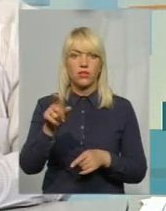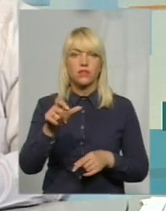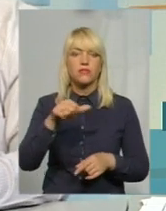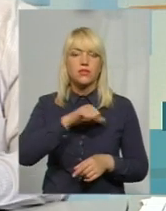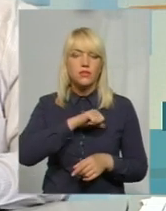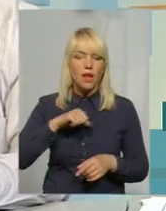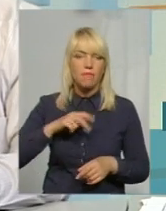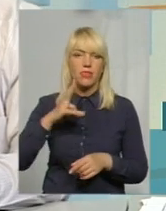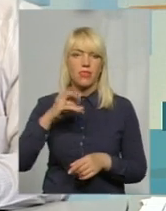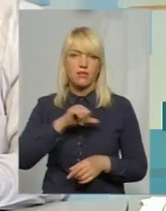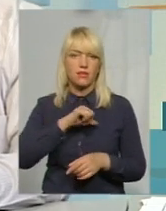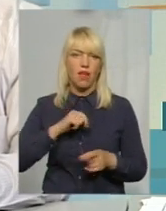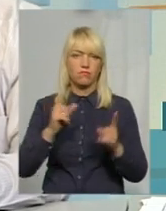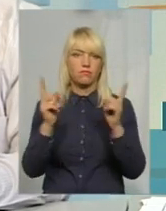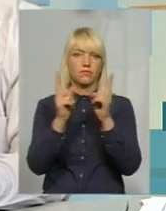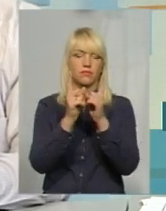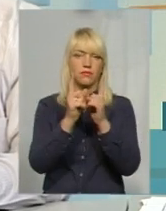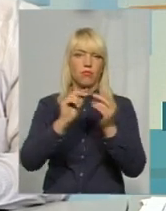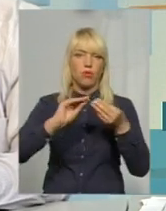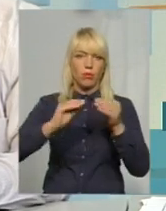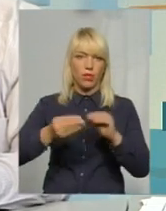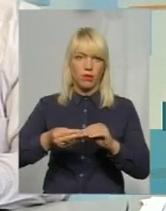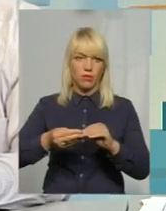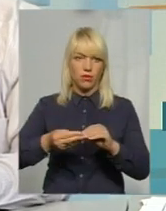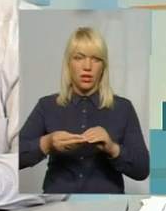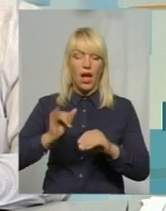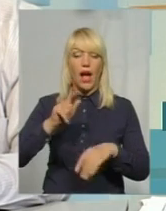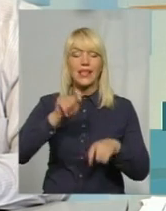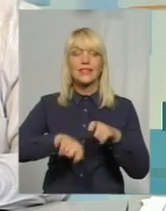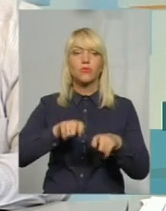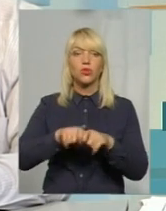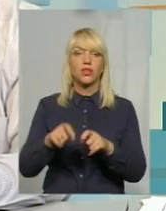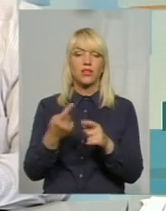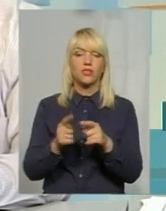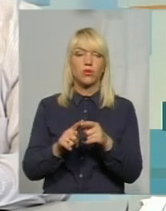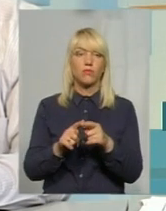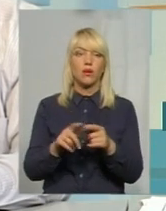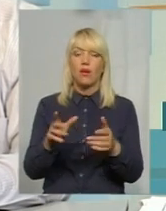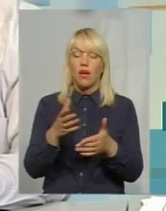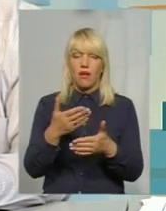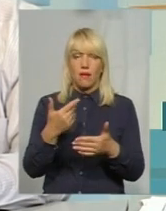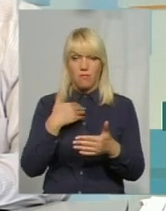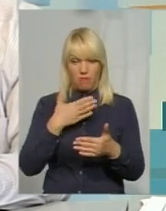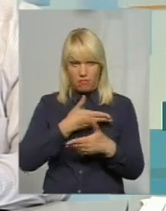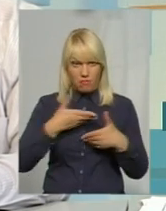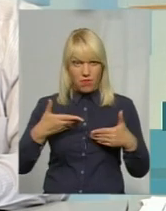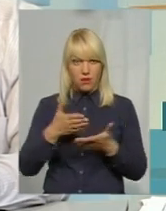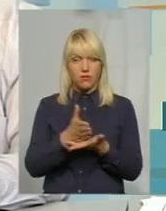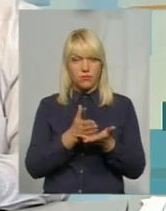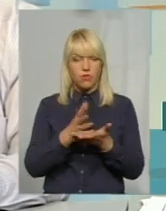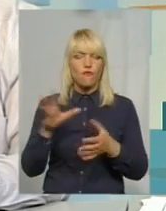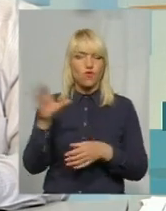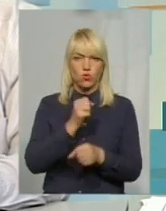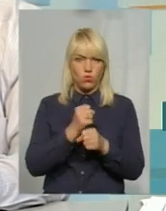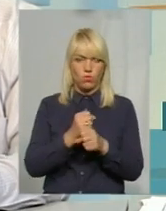сам з проблемою. Інспекторами, на даному етапі, ми зробили повністю свою роботу, провели